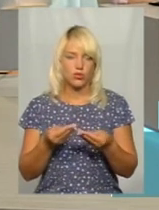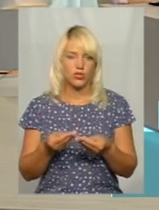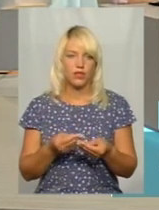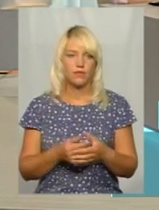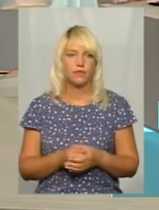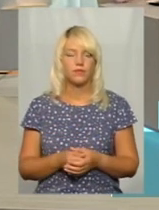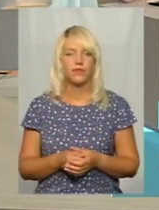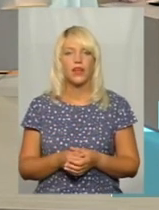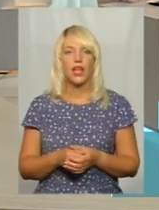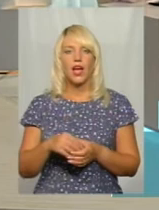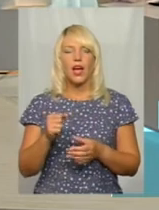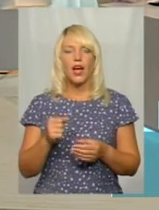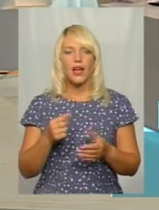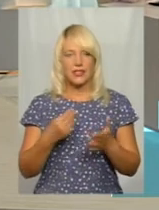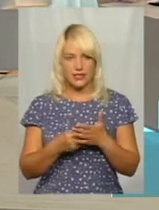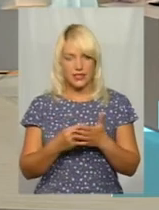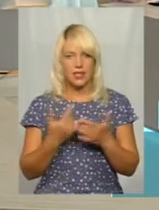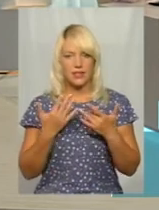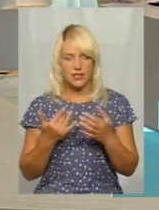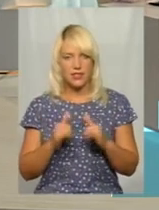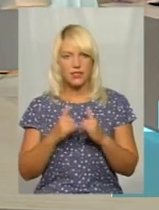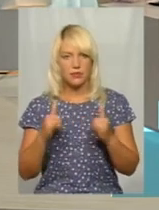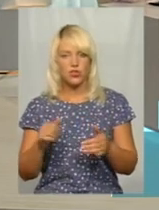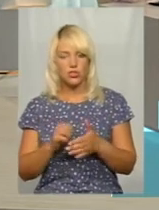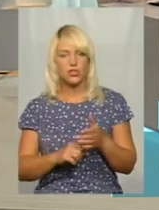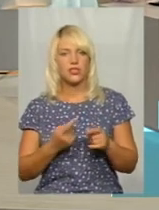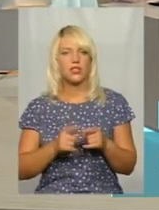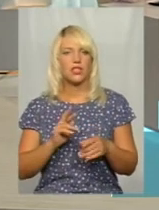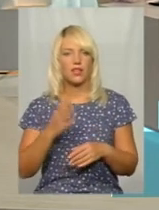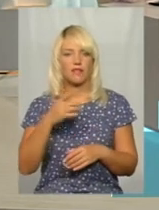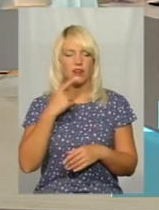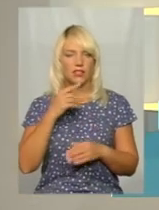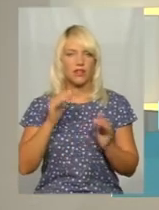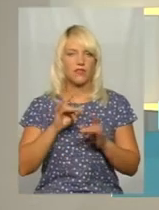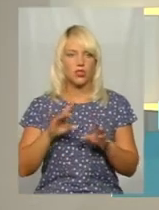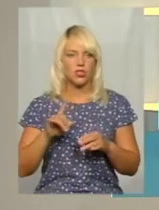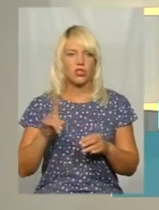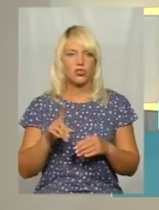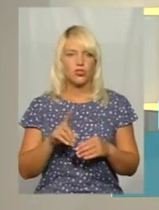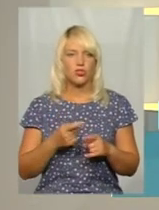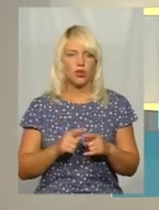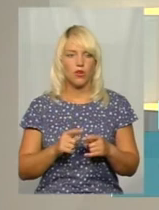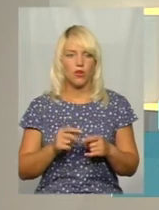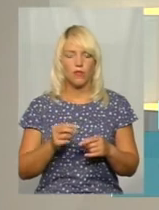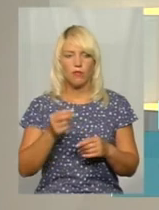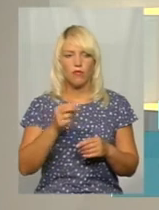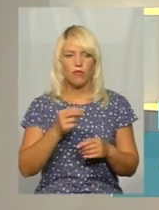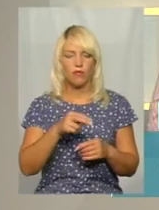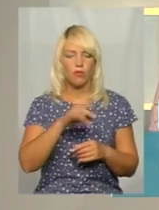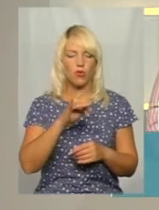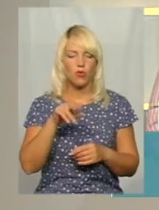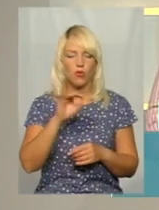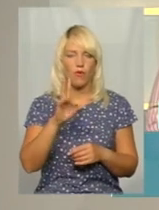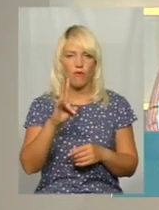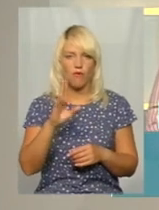Робачте, а ціна настільки збільшилась через те, що, так як ви в сюжеті казали, що продовольчого ціна кількість зменшилась, так? Стали